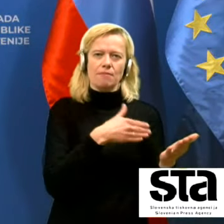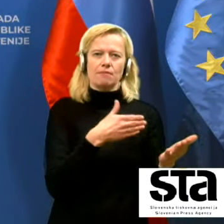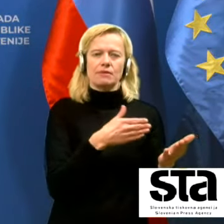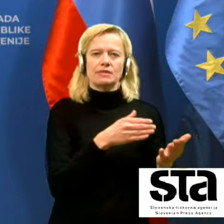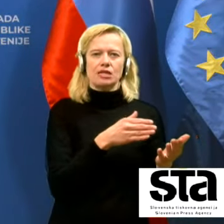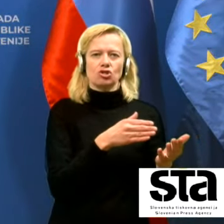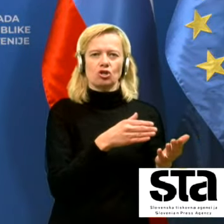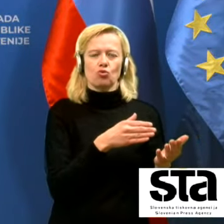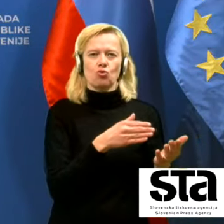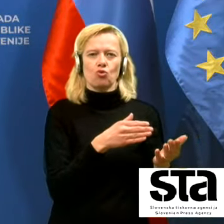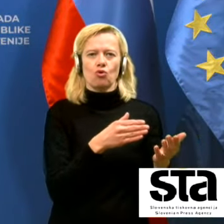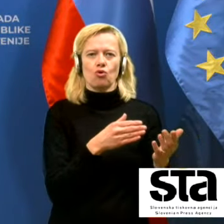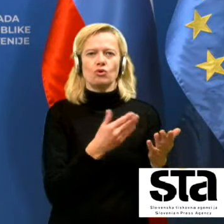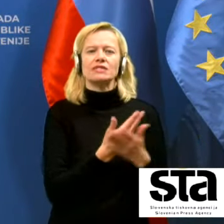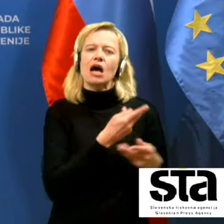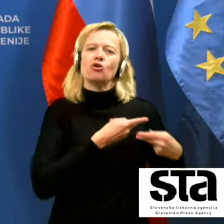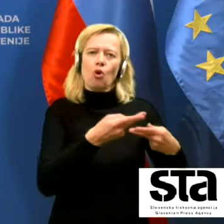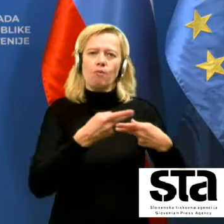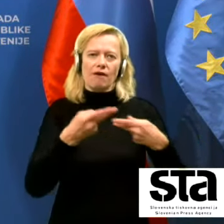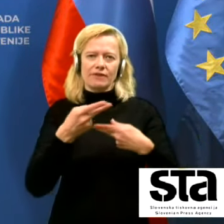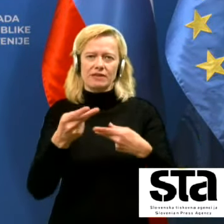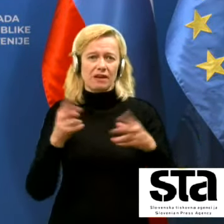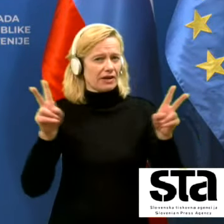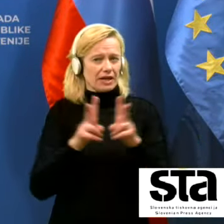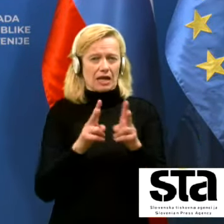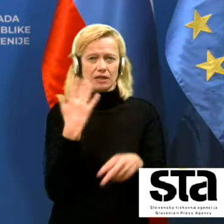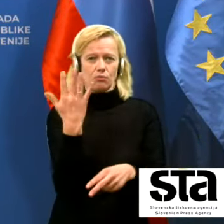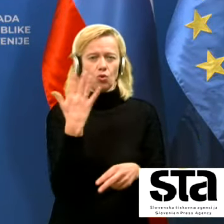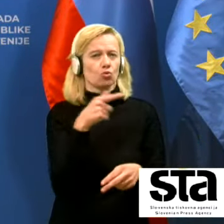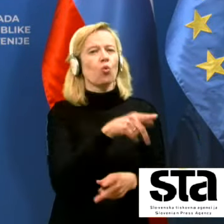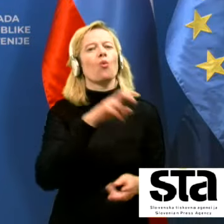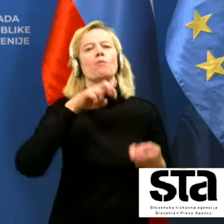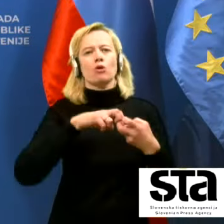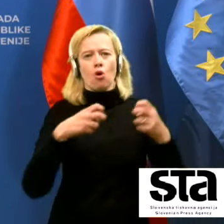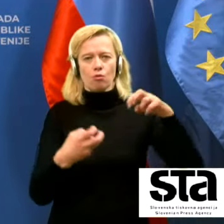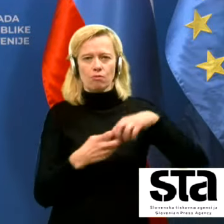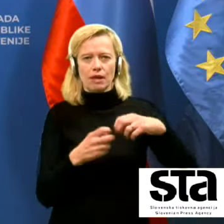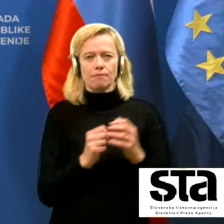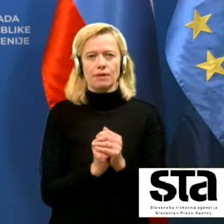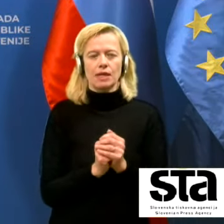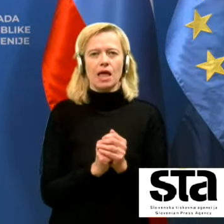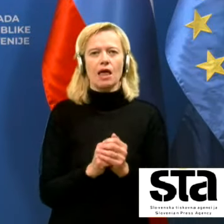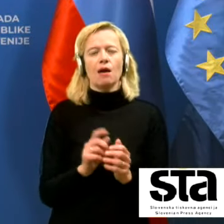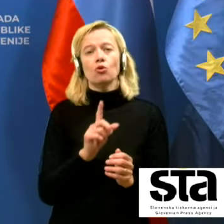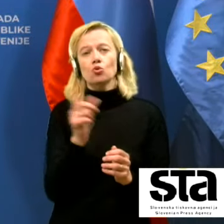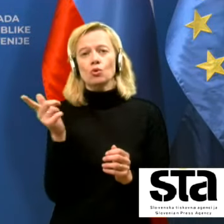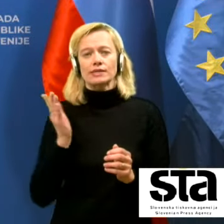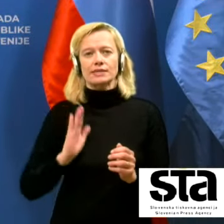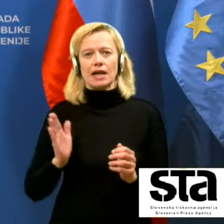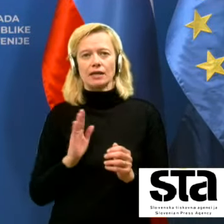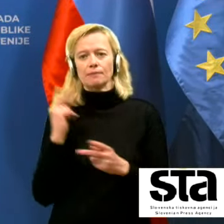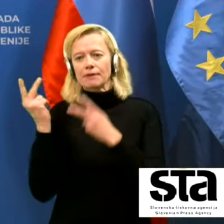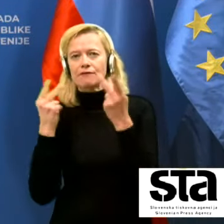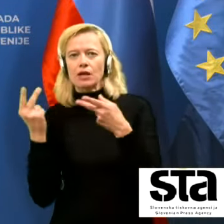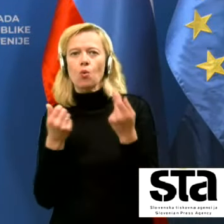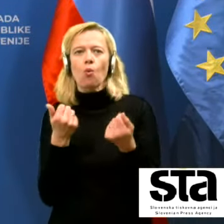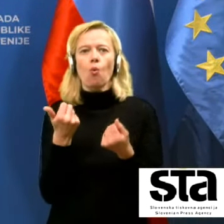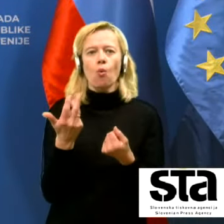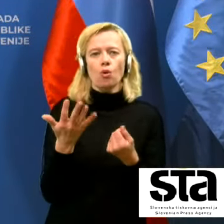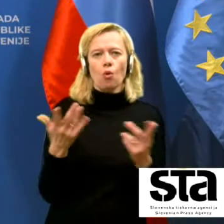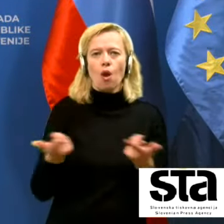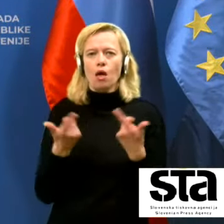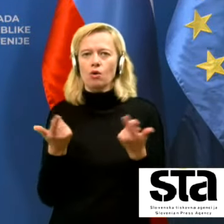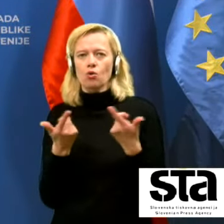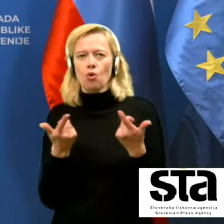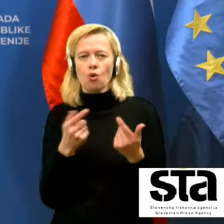dobavitelje v tem kratkem roku velik problem. Na drugi strani smo še enkrat preverili, koliko pravzaprav